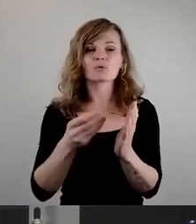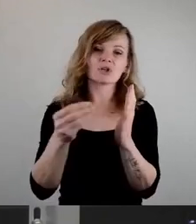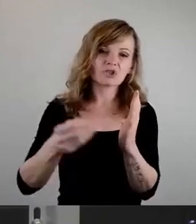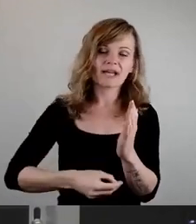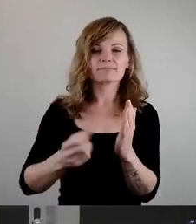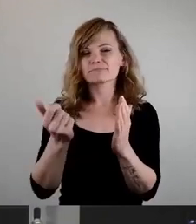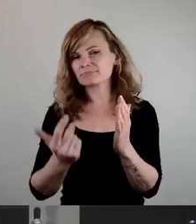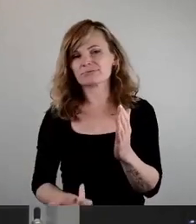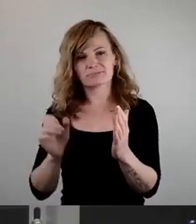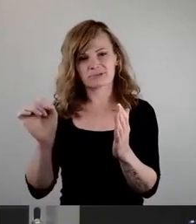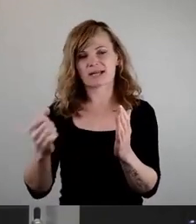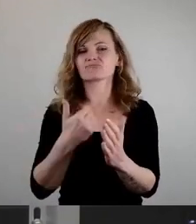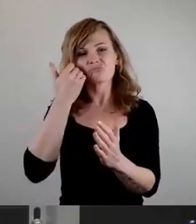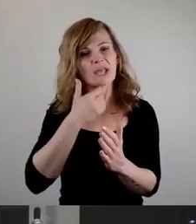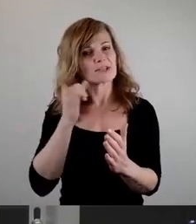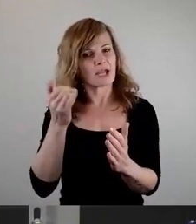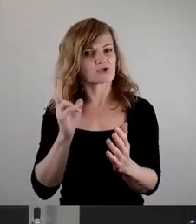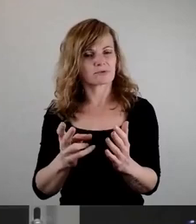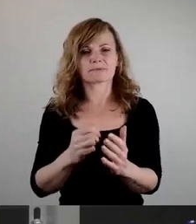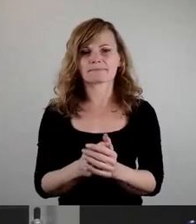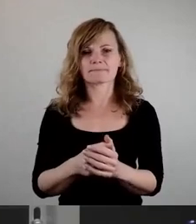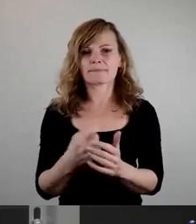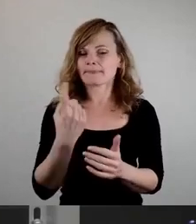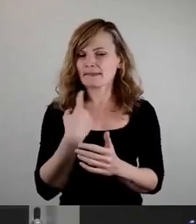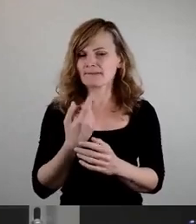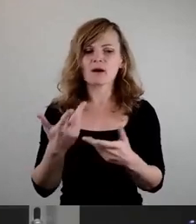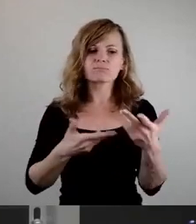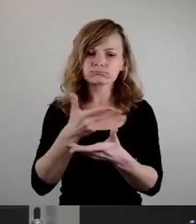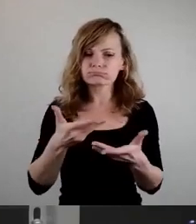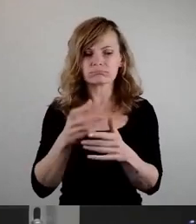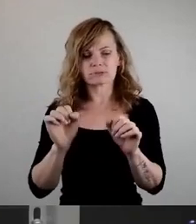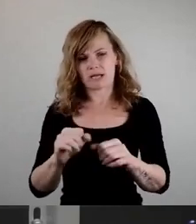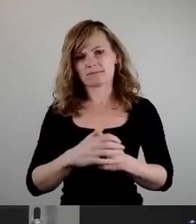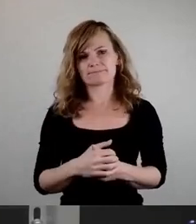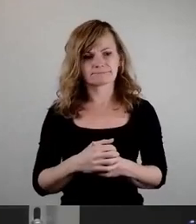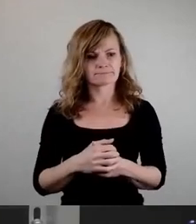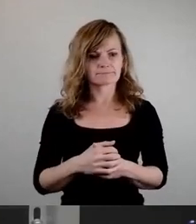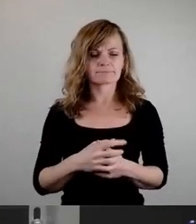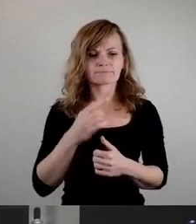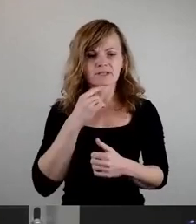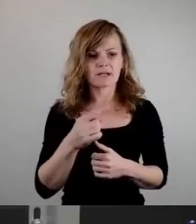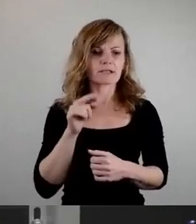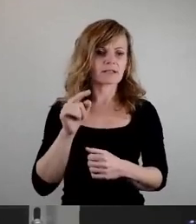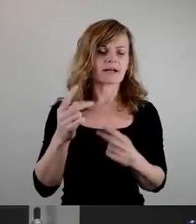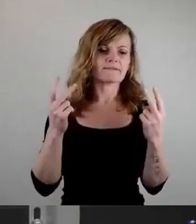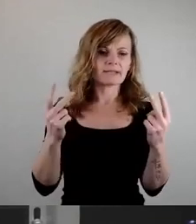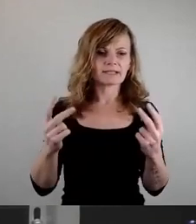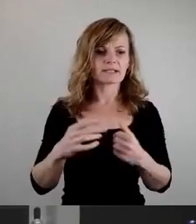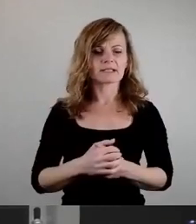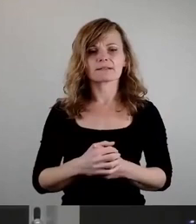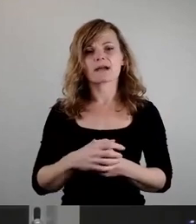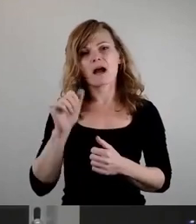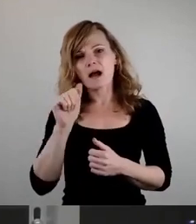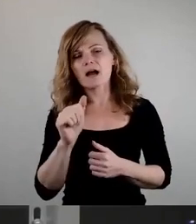ist ja erst mal ganz nett. Wir können uns auch darüber unterhalten und gegenseitig hier von der Kanzel sagen, wie wichtig A und B und C ist.